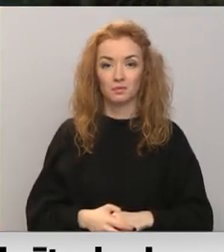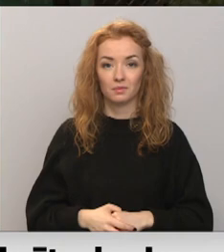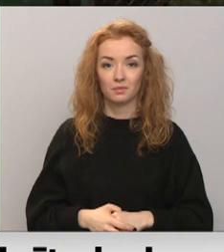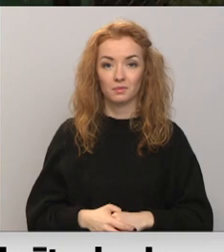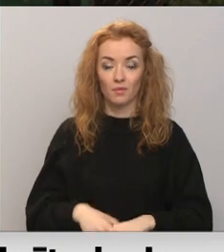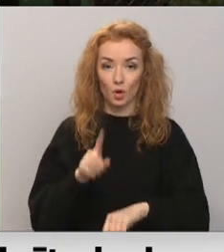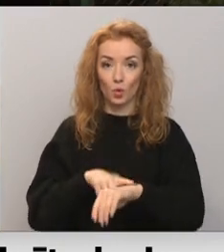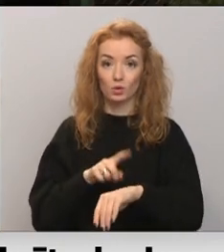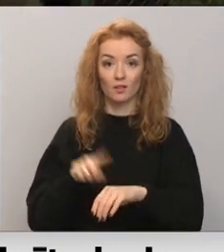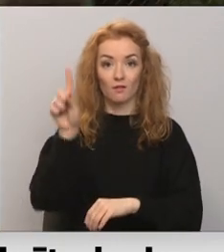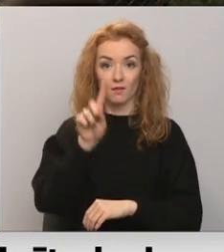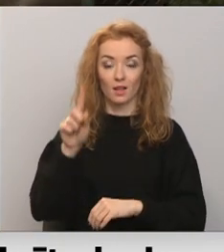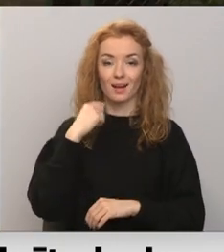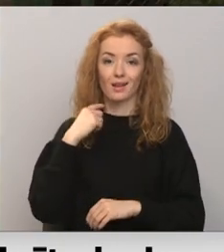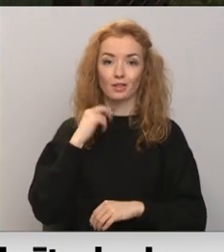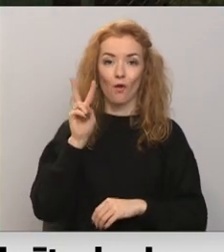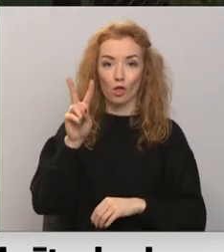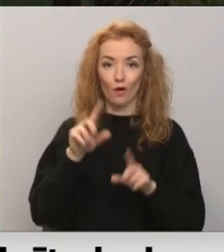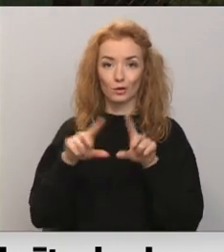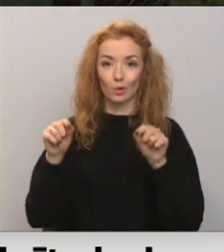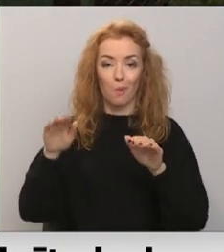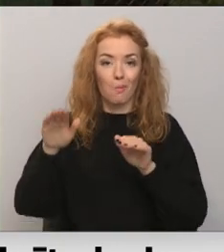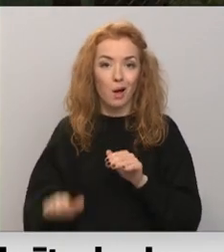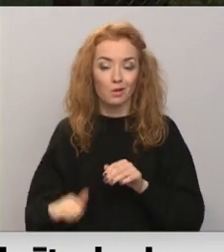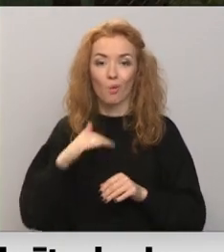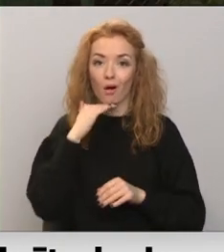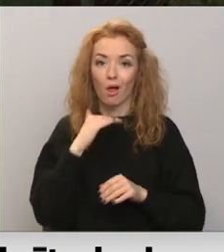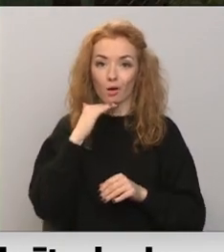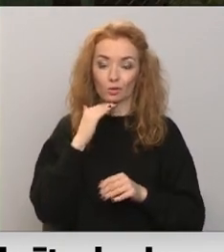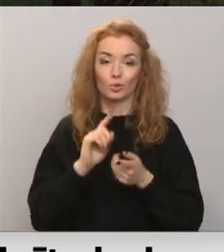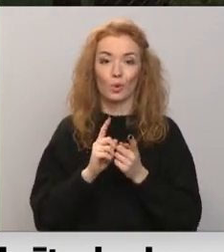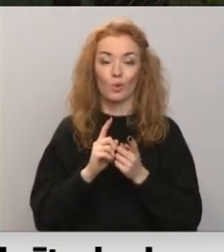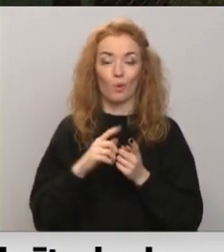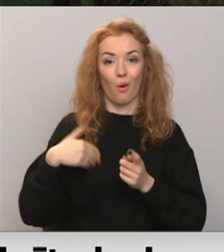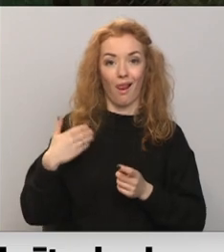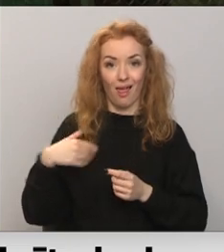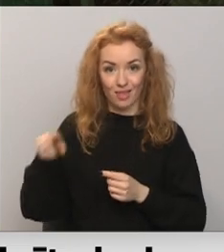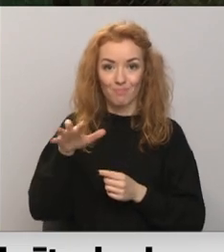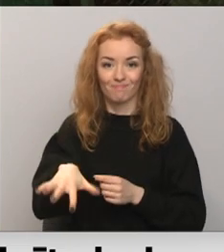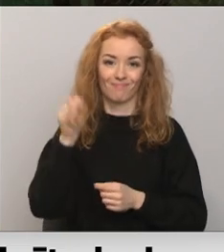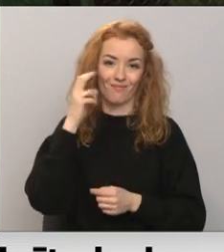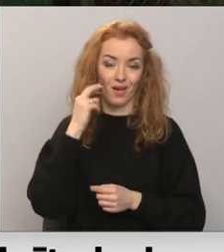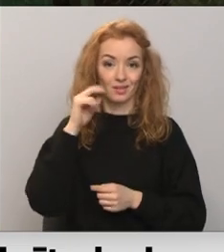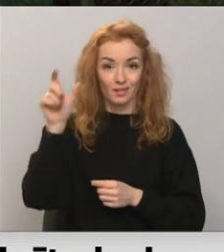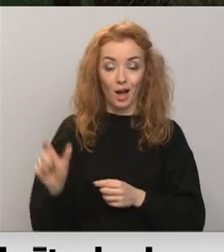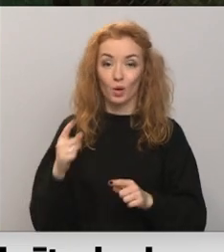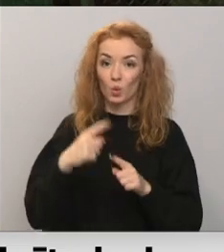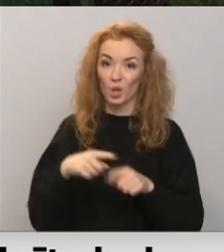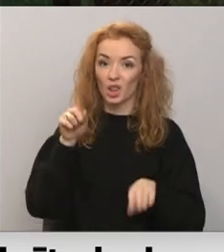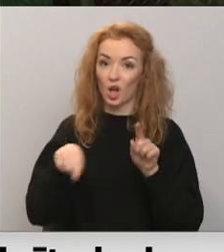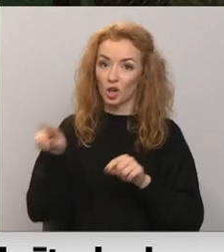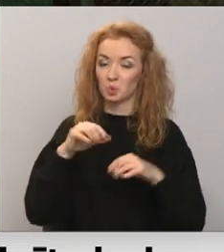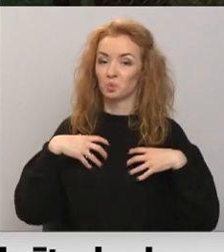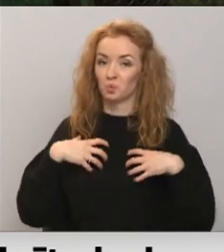Ulksten vienos Rīgas Valdors skolas mazāko klašu audzēkņiem pakaļ ierodas viņu vecāki. Daļa šoreiz ar drūmām